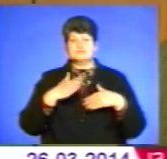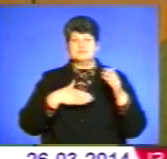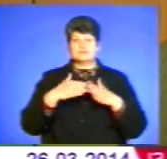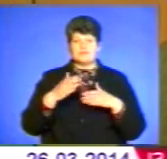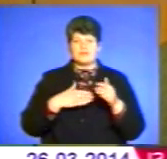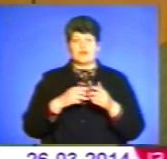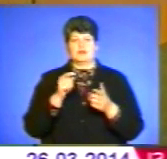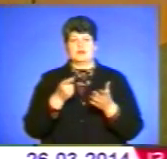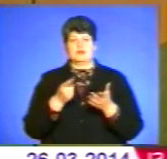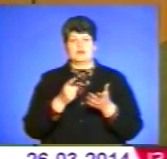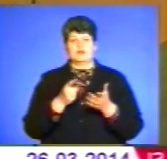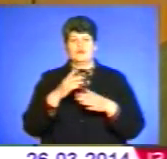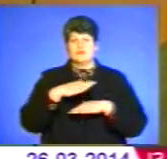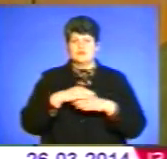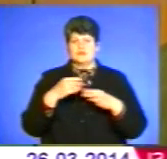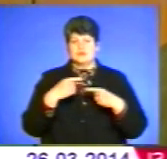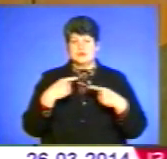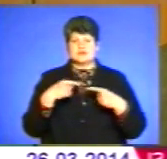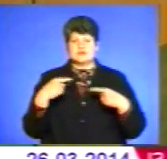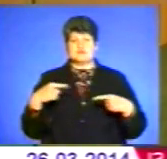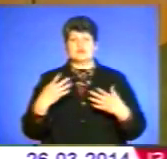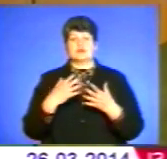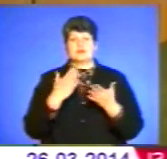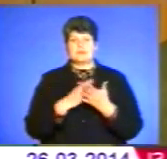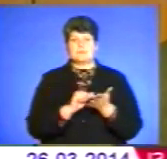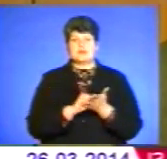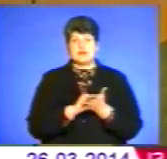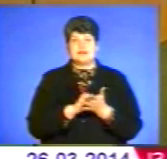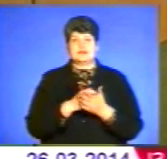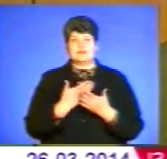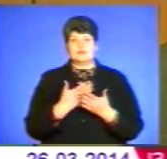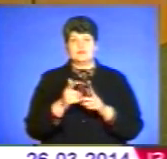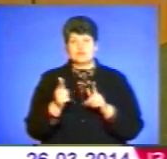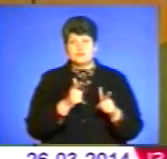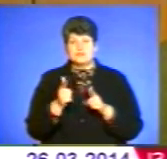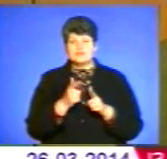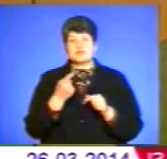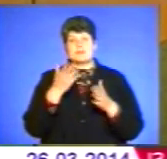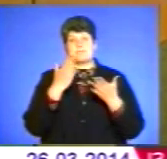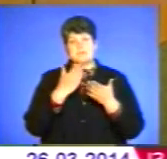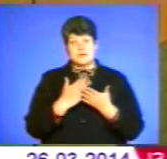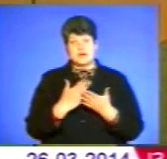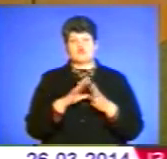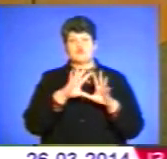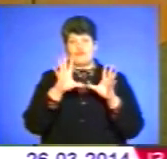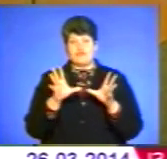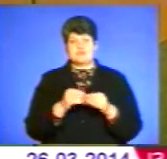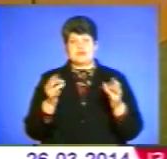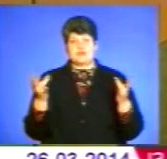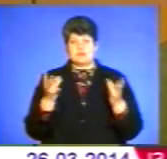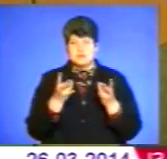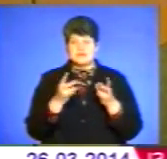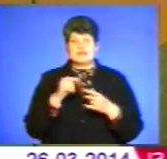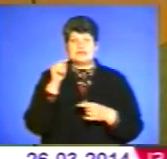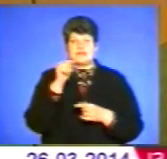методичні вказівки, там є і матеріали підготовки до лекцій. Тому вони мають все необхідне для